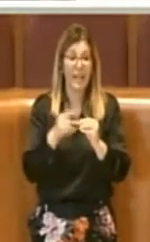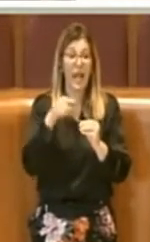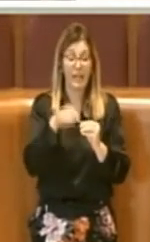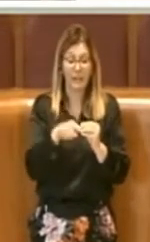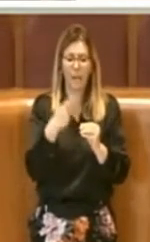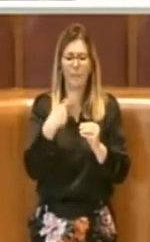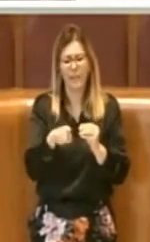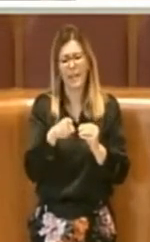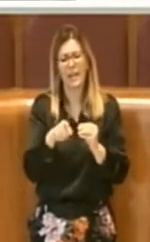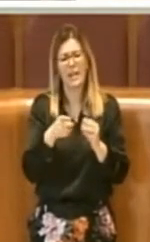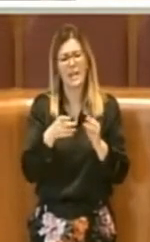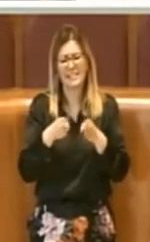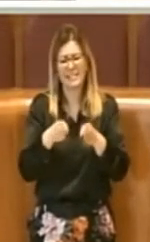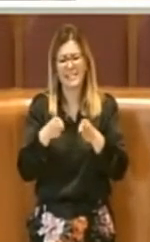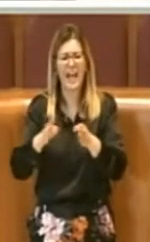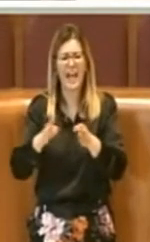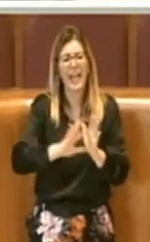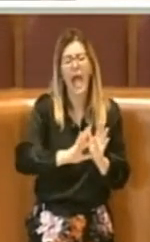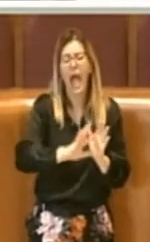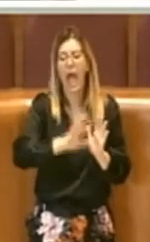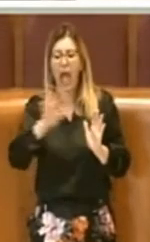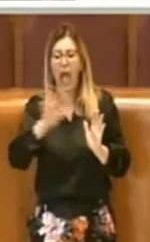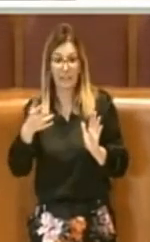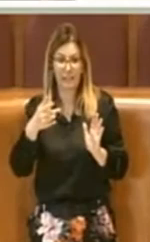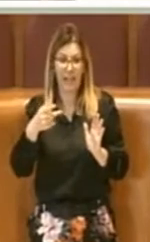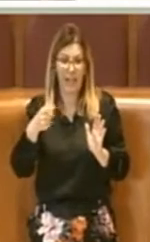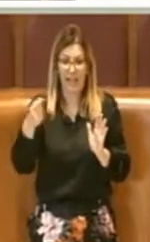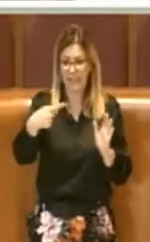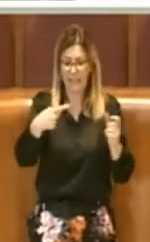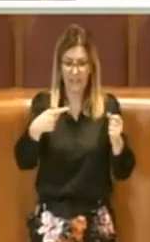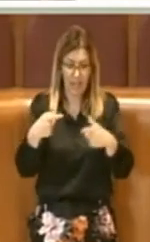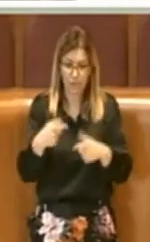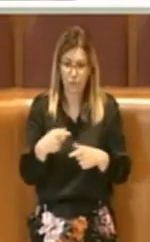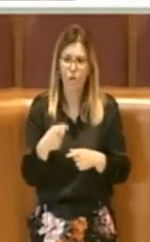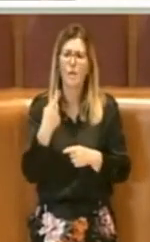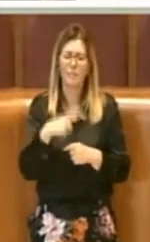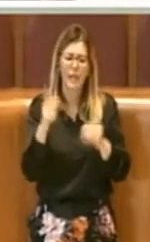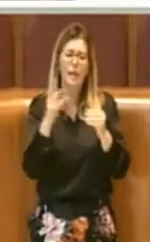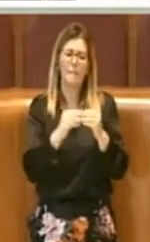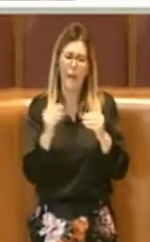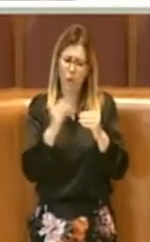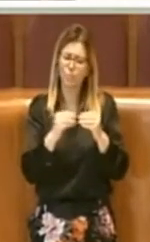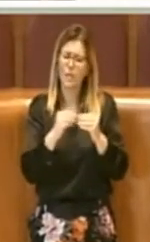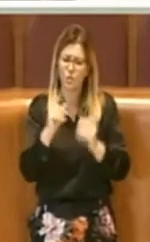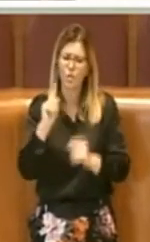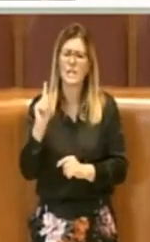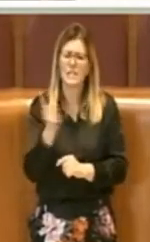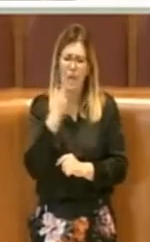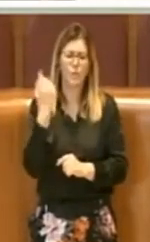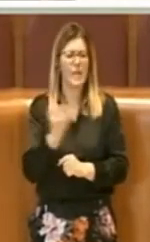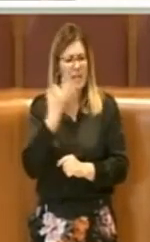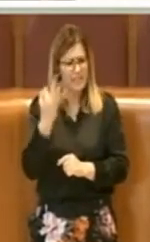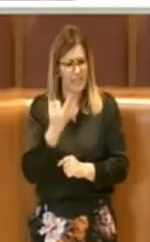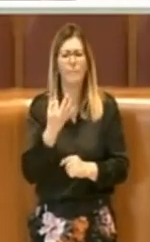per un'indicazione di strade diverse, quindi sempre di manutenzione straordinaria a strade si tratta, quindi